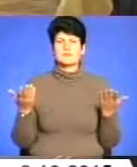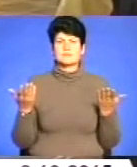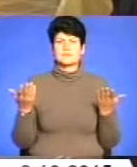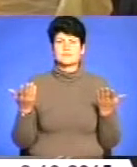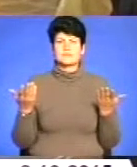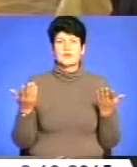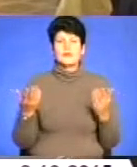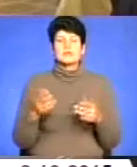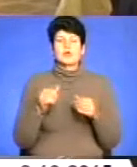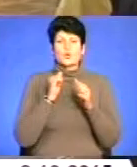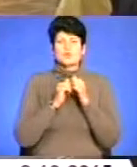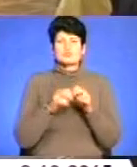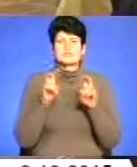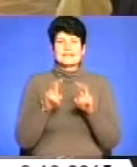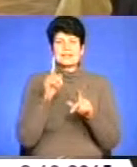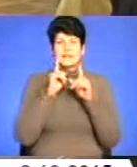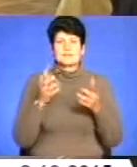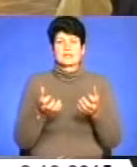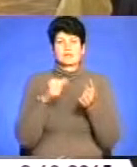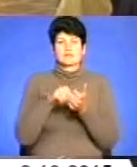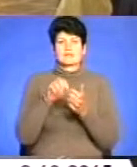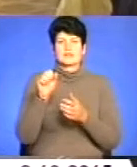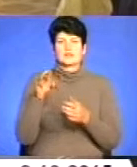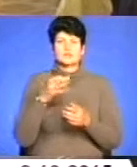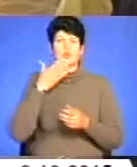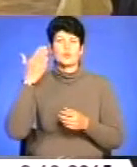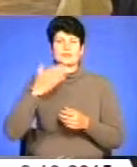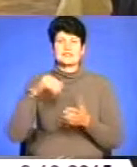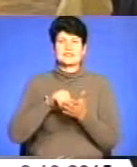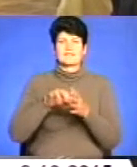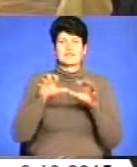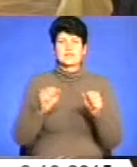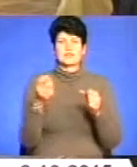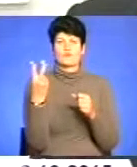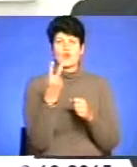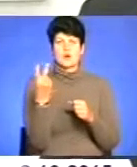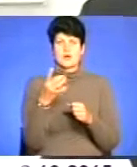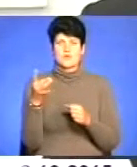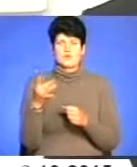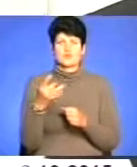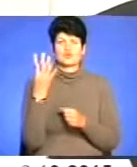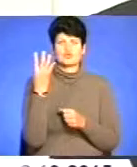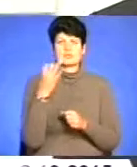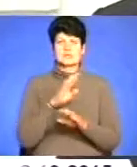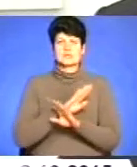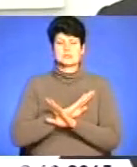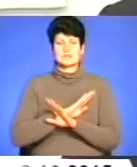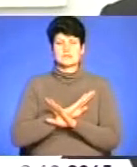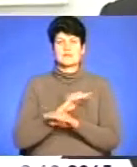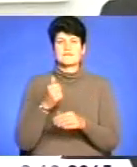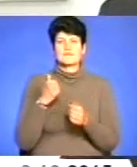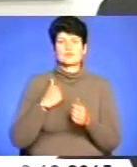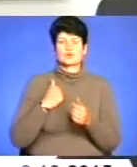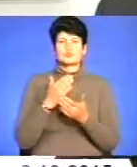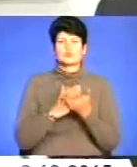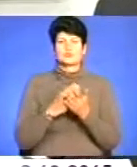на кожному засіданні ради підтримки учасників АТО доповідають представники влади двох районів. Чотири загиблих військовослужбовців в